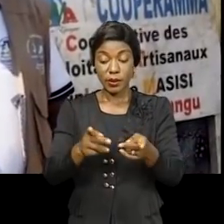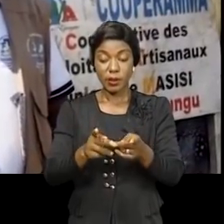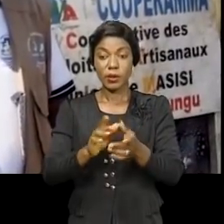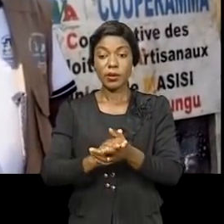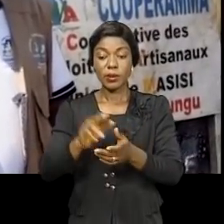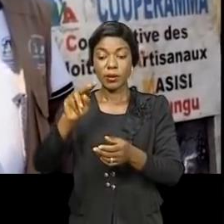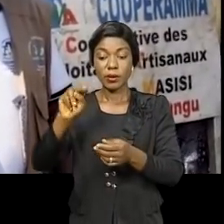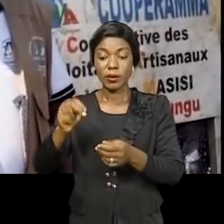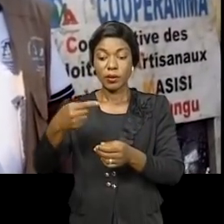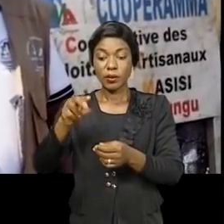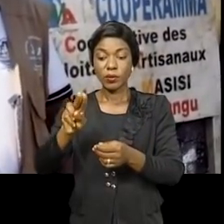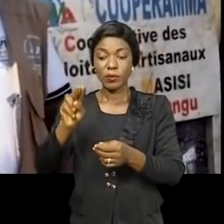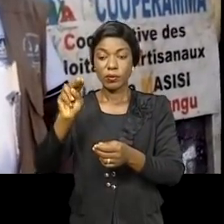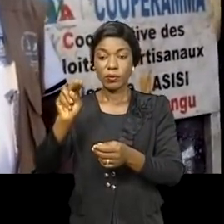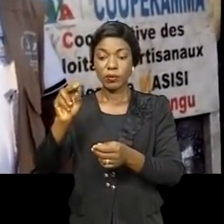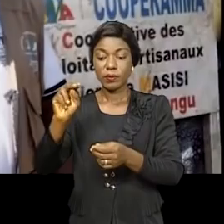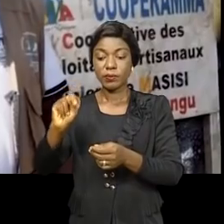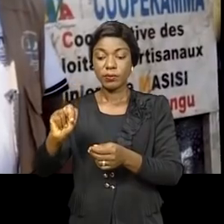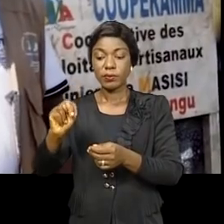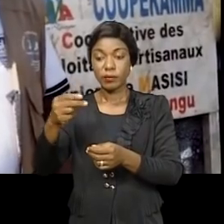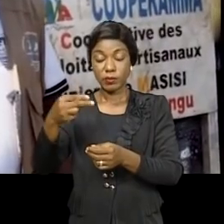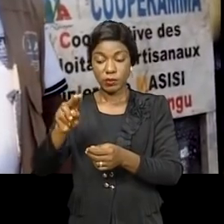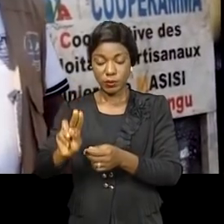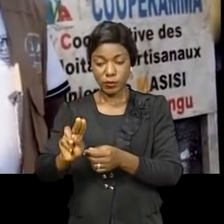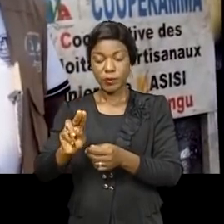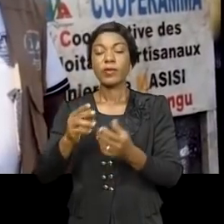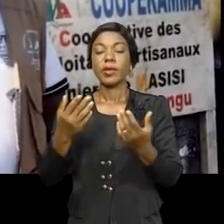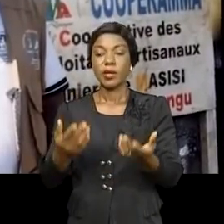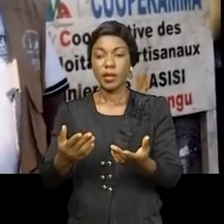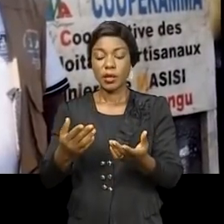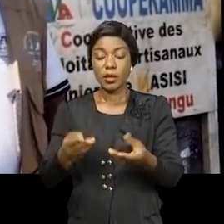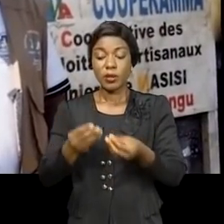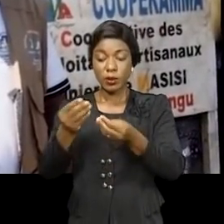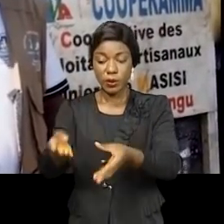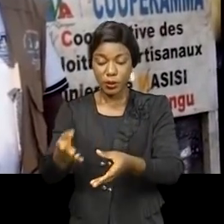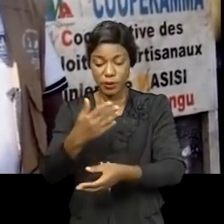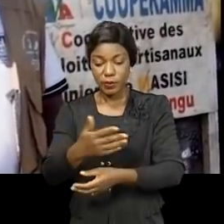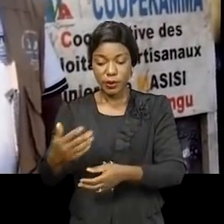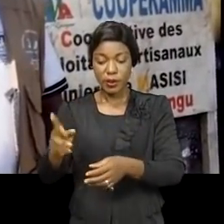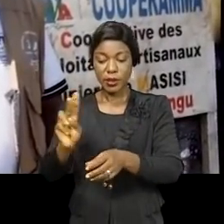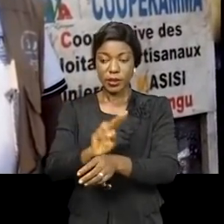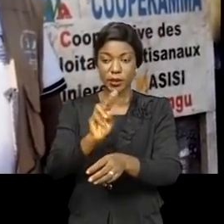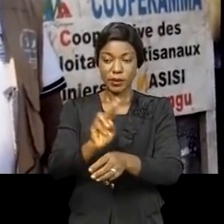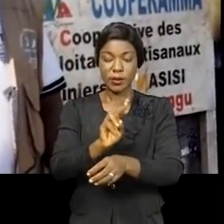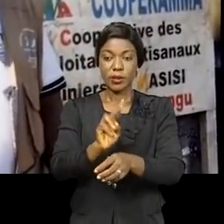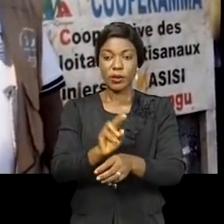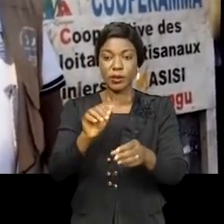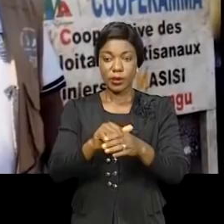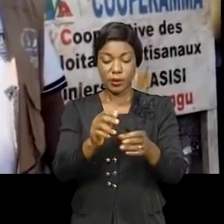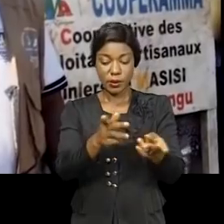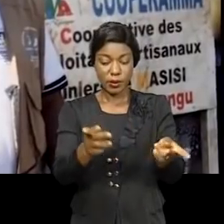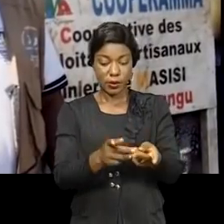que nous puissions d'abord approvisionner le matériel, d'exploitation artisanale dans les sites de